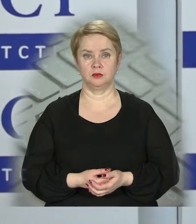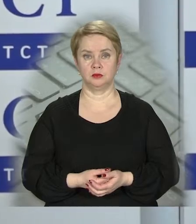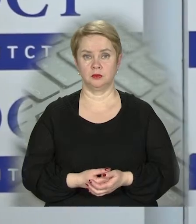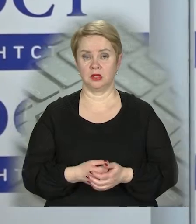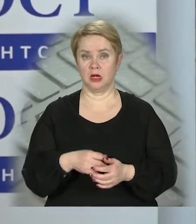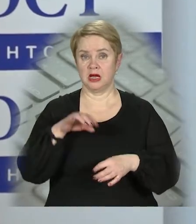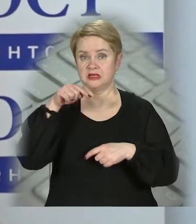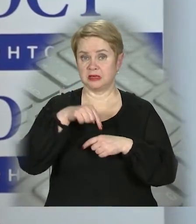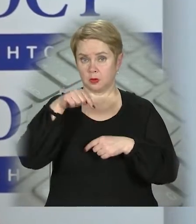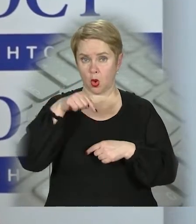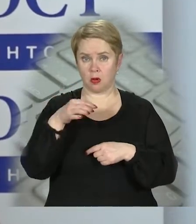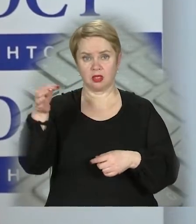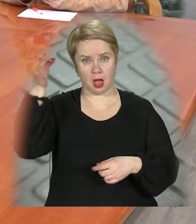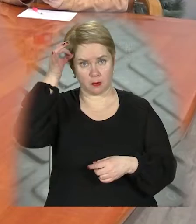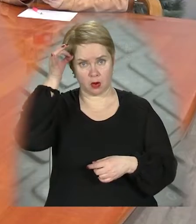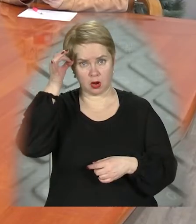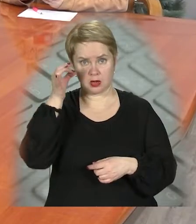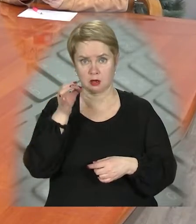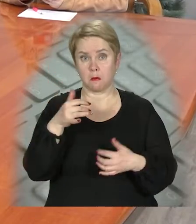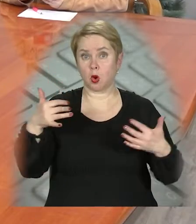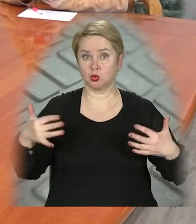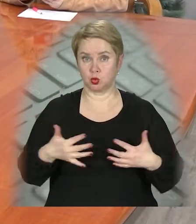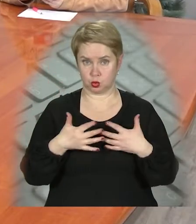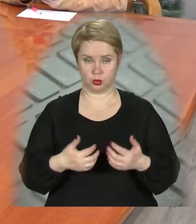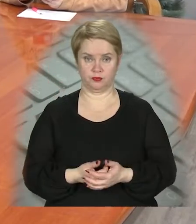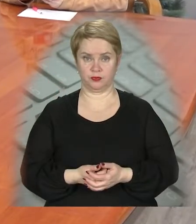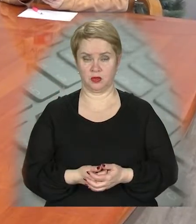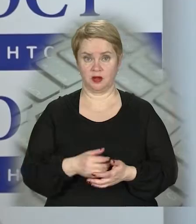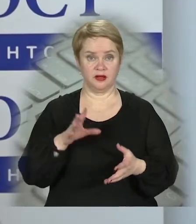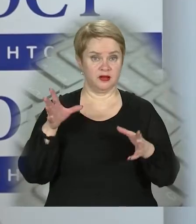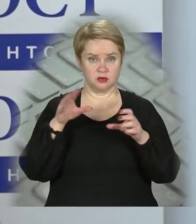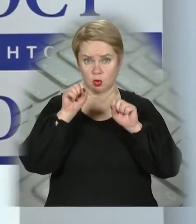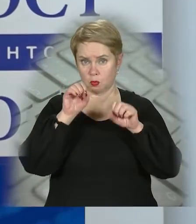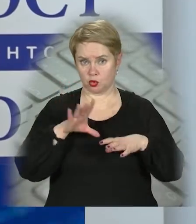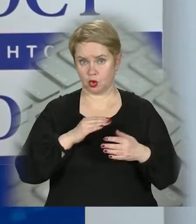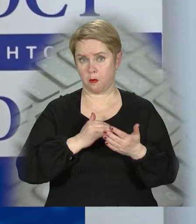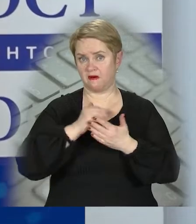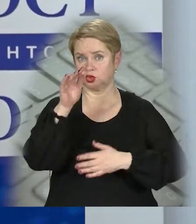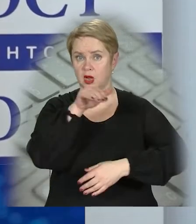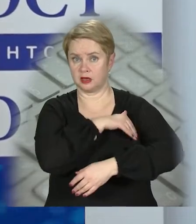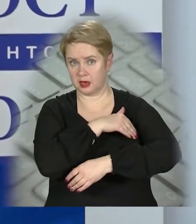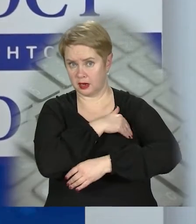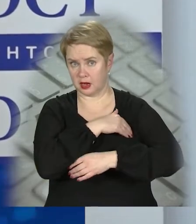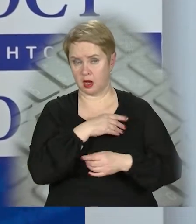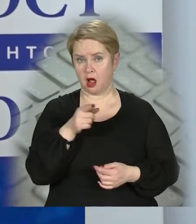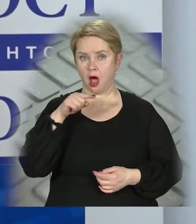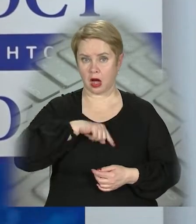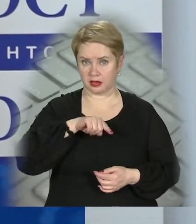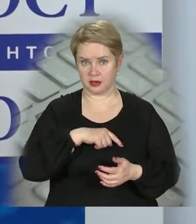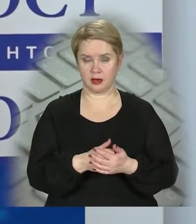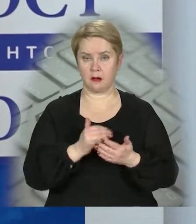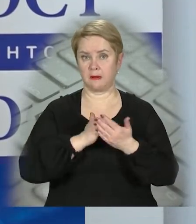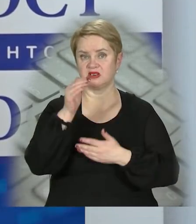Симптоми дуже напоминаючі сезонну простуду. Це може бути повищення температури, особливо характерно,